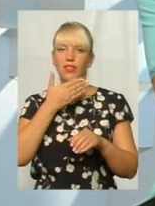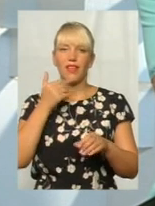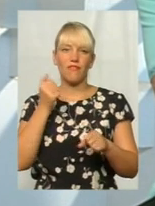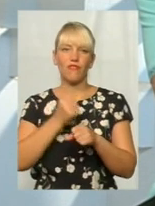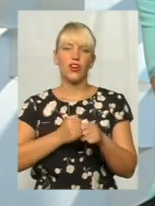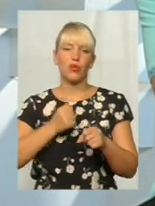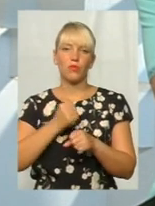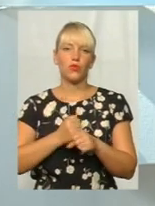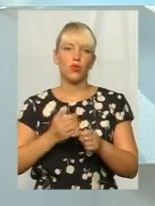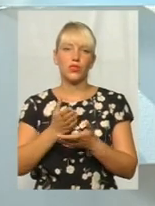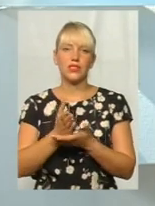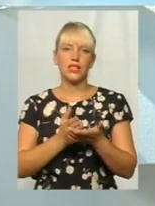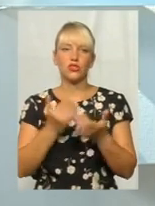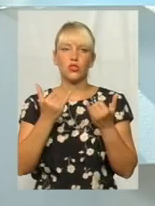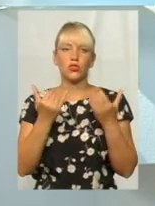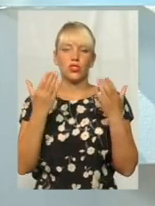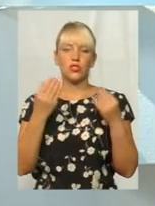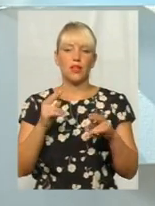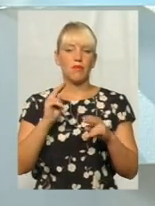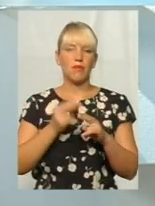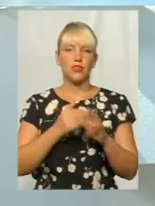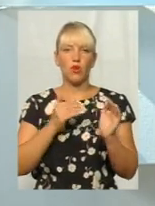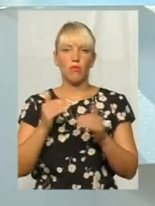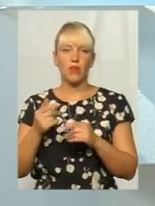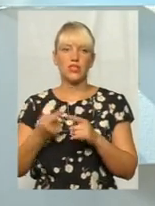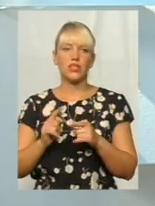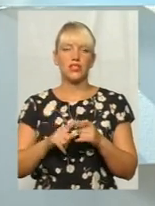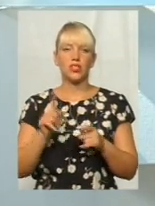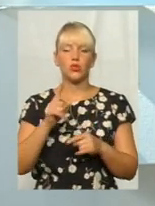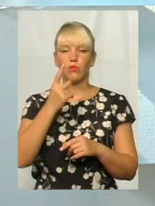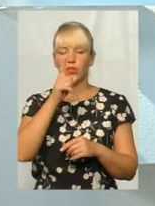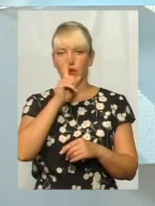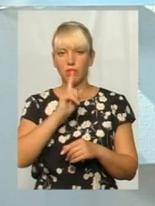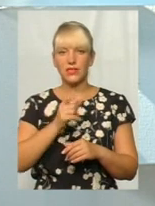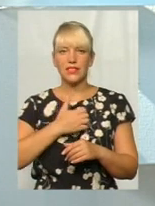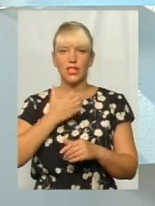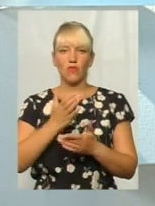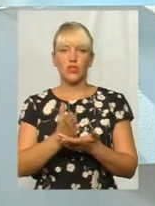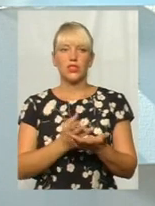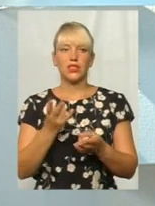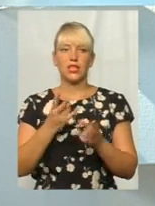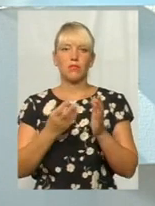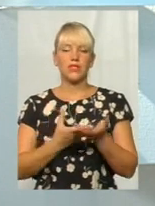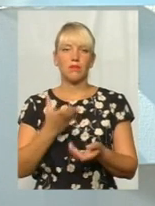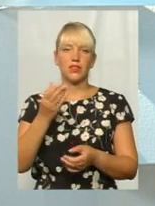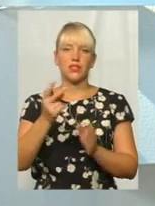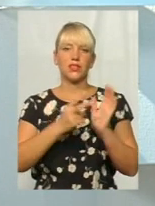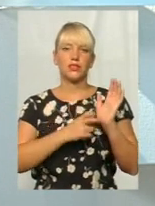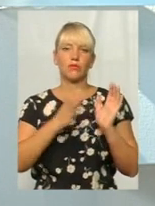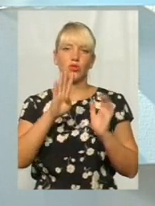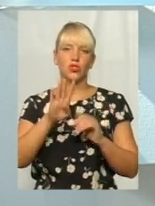має бути? На сьогоднішній день це без обмеження, але за той, щоб один місяць страхового стажу, треба заплатити 704 гривні.